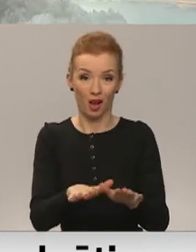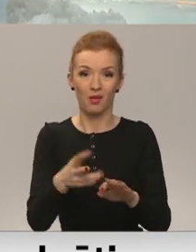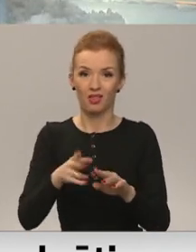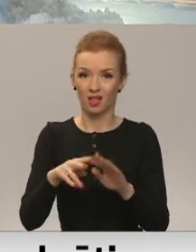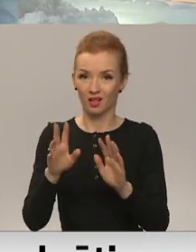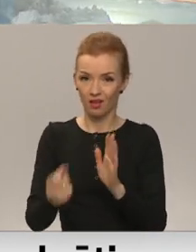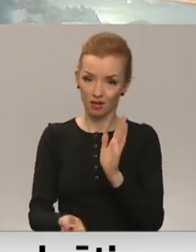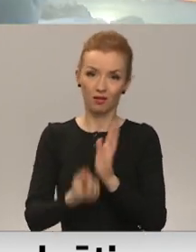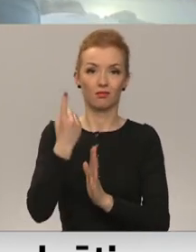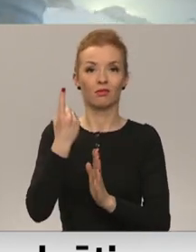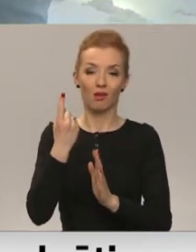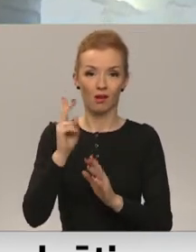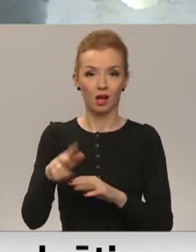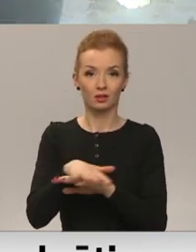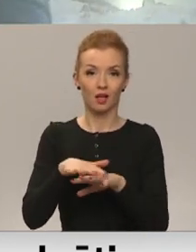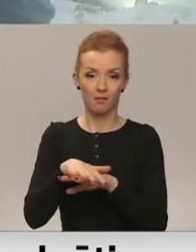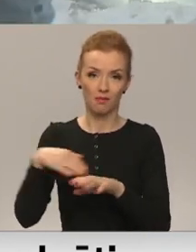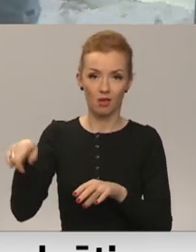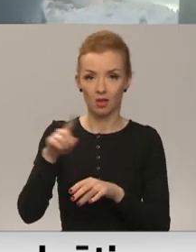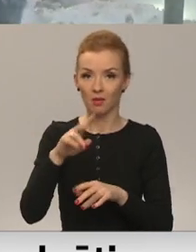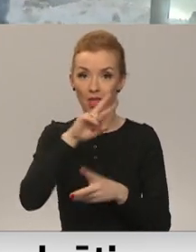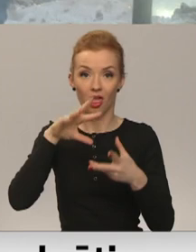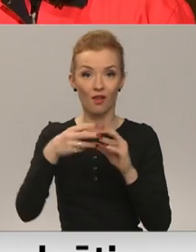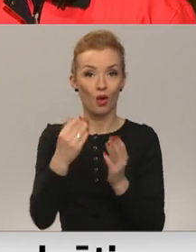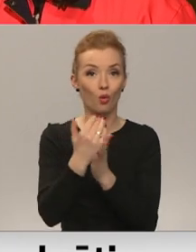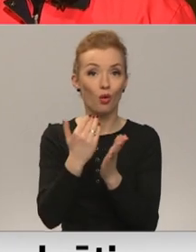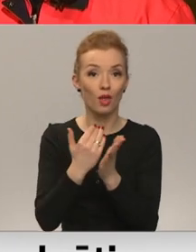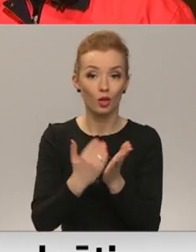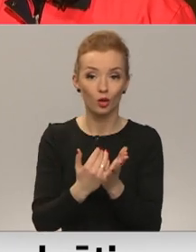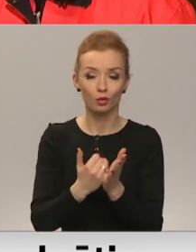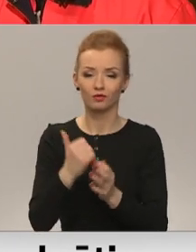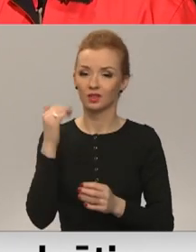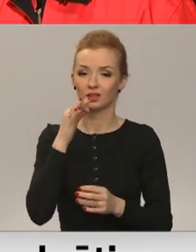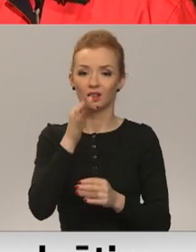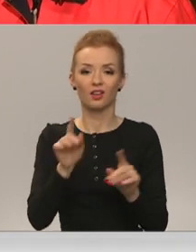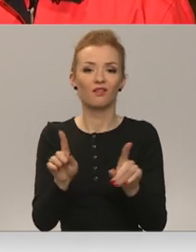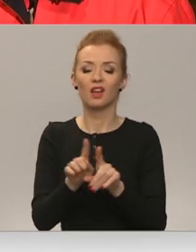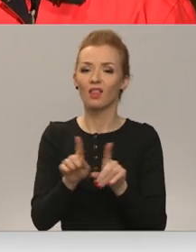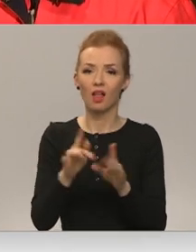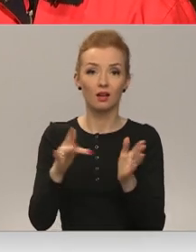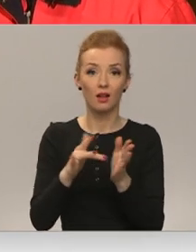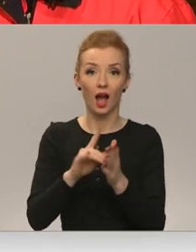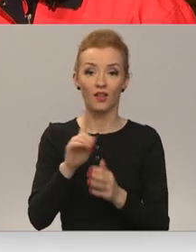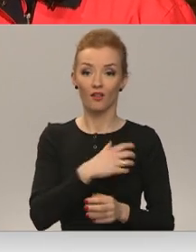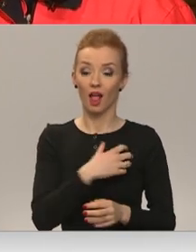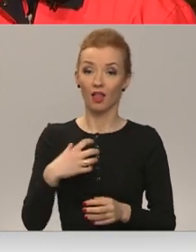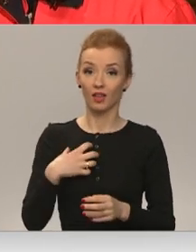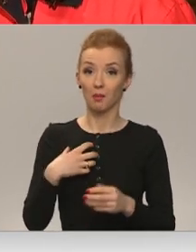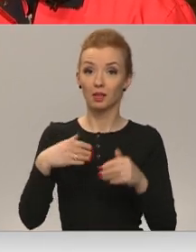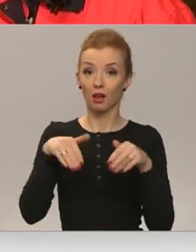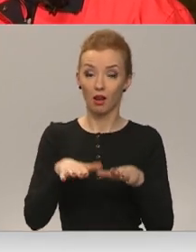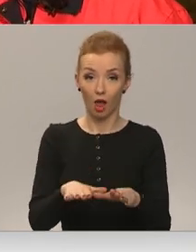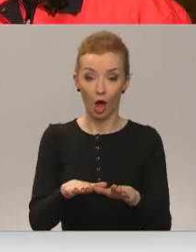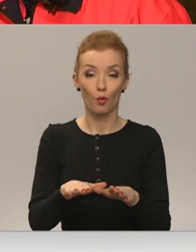sabiedrības, ka var atslēpt ar epidemioloģisko prasību ievērošanu. Es vienālga, lai kādi būtu valdības lēmumi, ja cilvēki ievēros